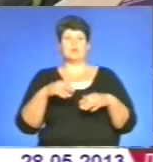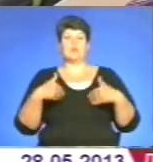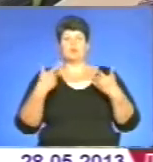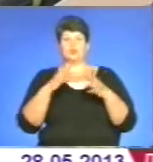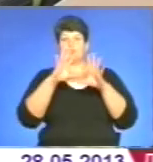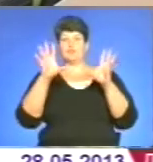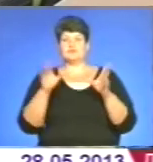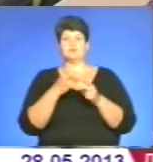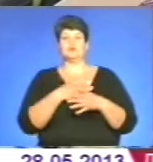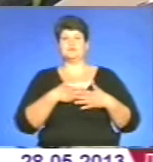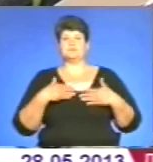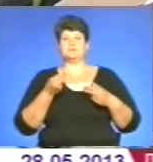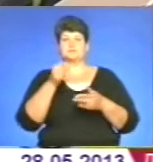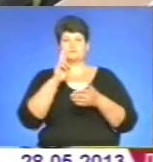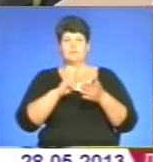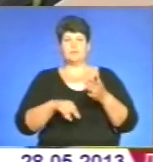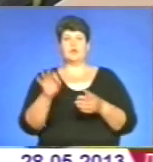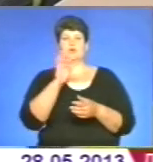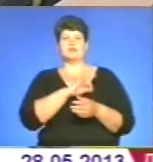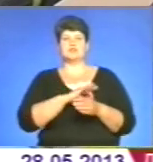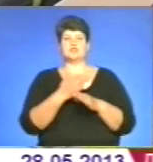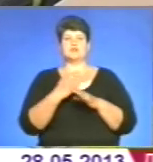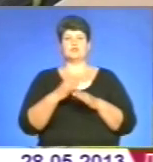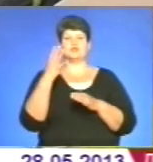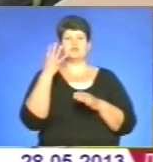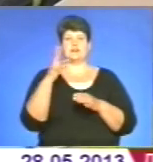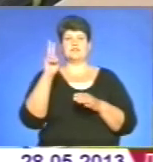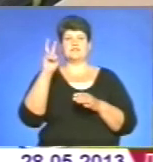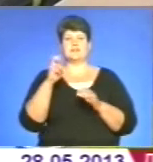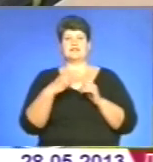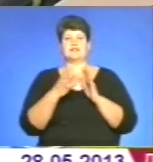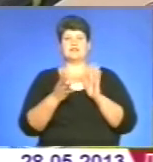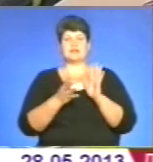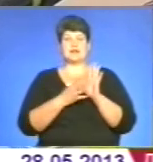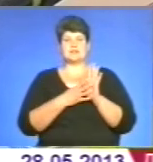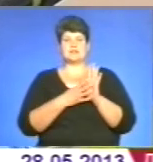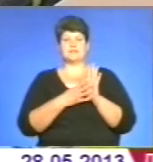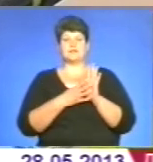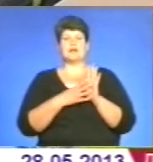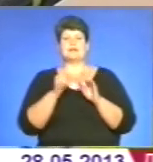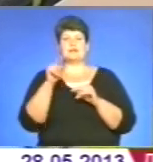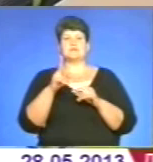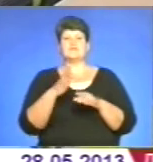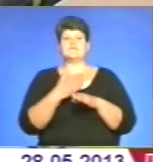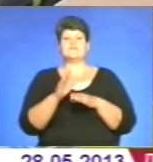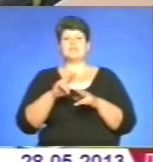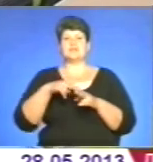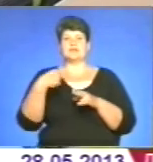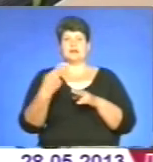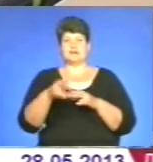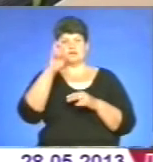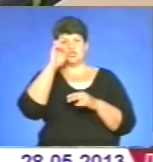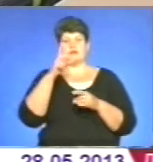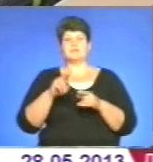стежку ухиленість сплати податків, скористатися частиною 4 статті 212 ухиленість сплати податків. І таким чином відшкодувати задані державі